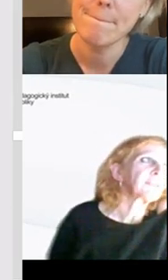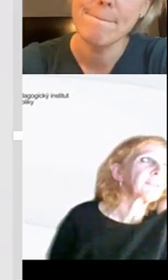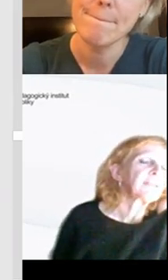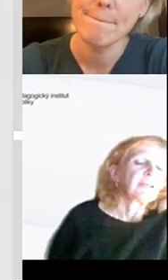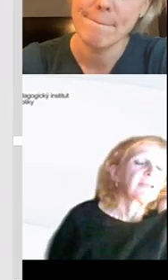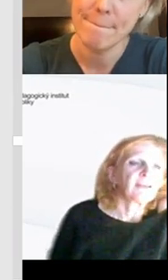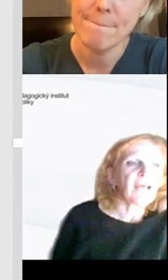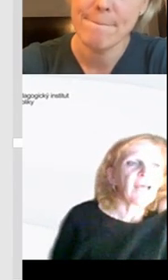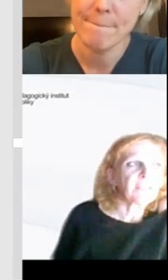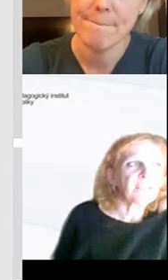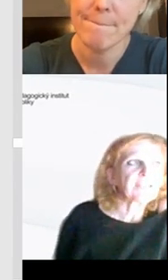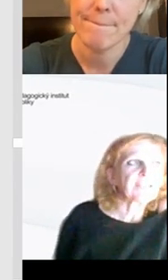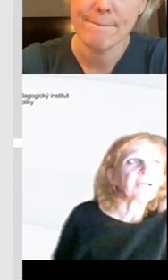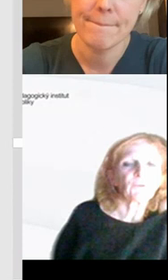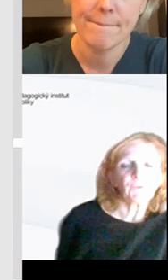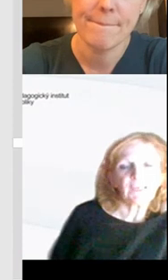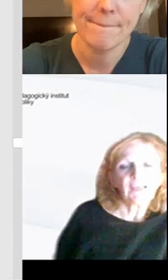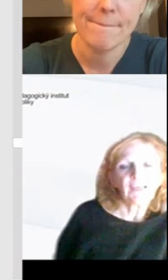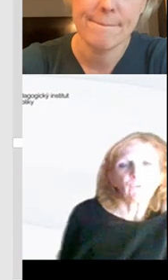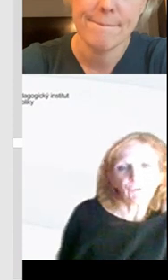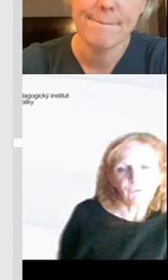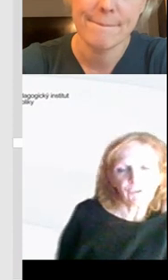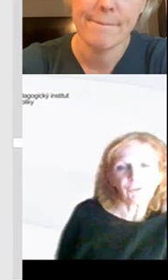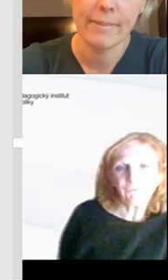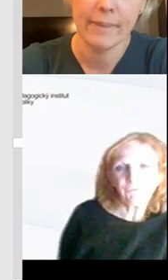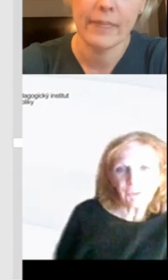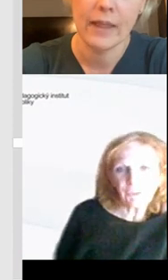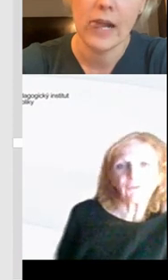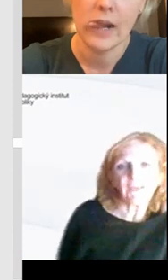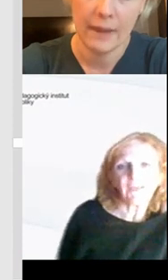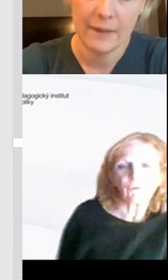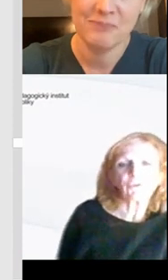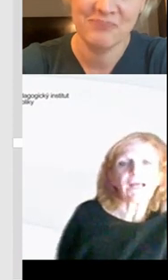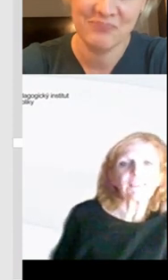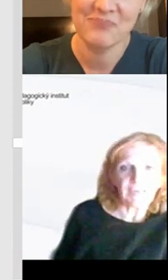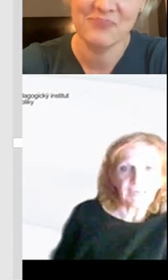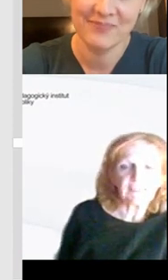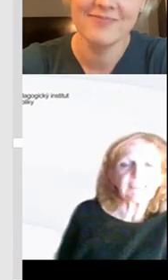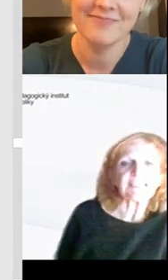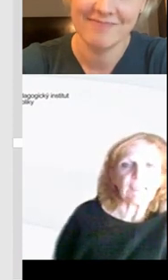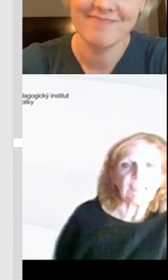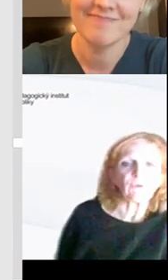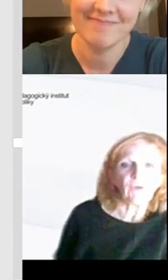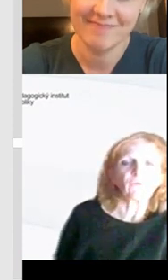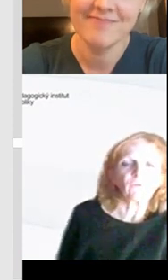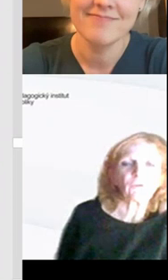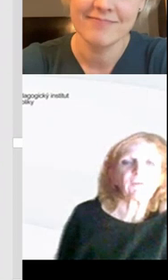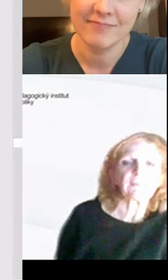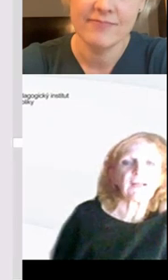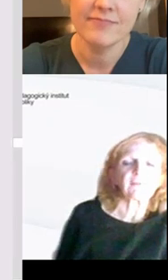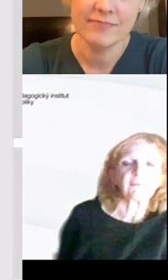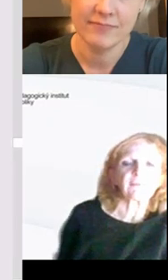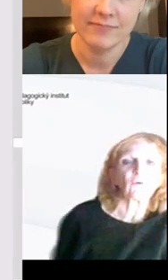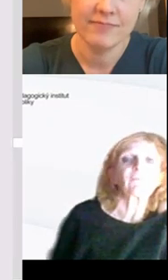poslední námět a to je už vyšší dívčí, to je, jak už ty žáci prakticky sami dokážou